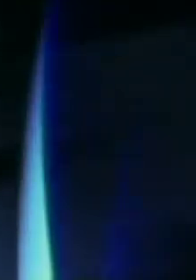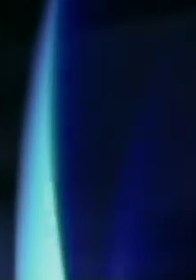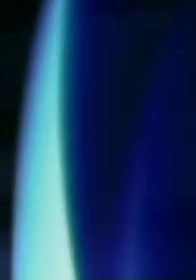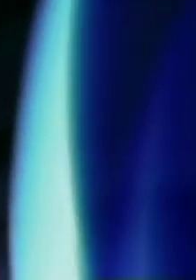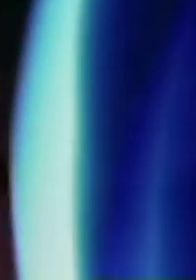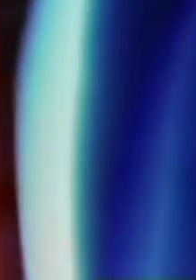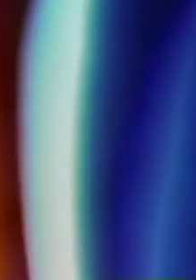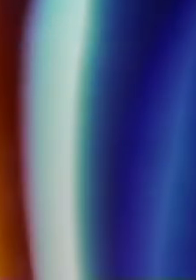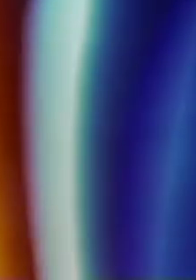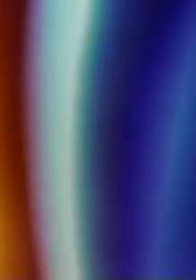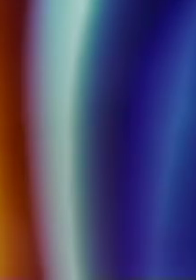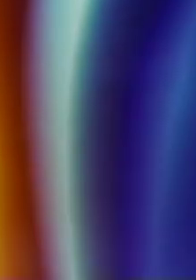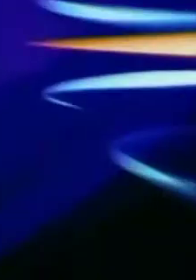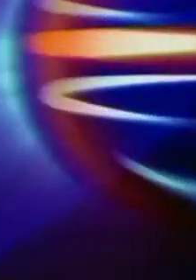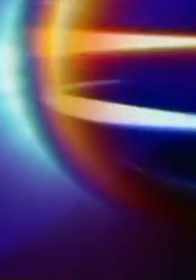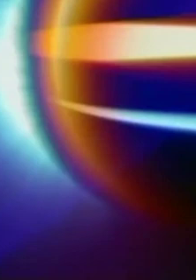Muzika